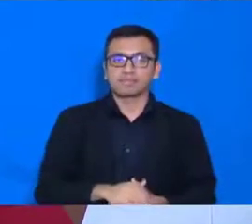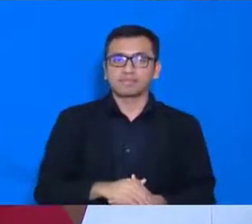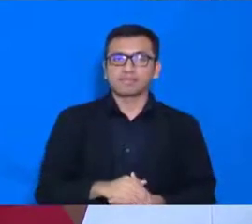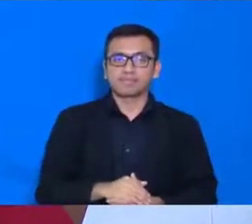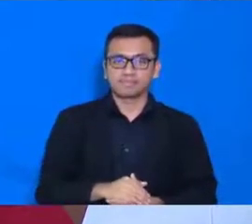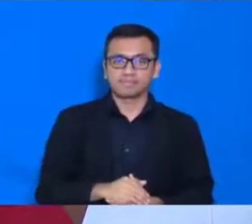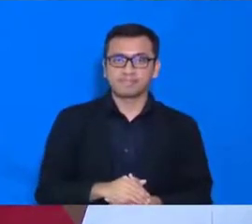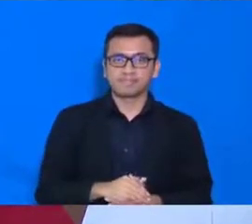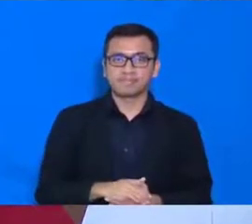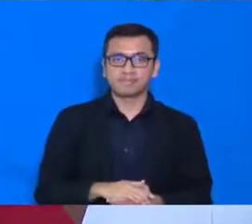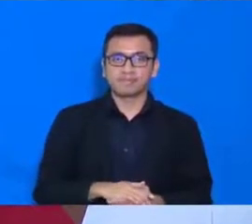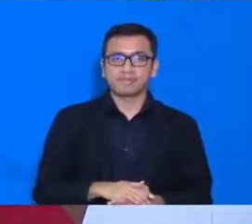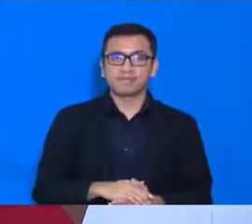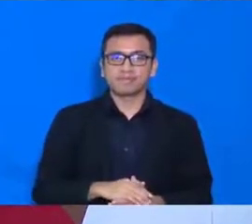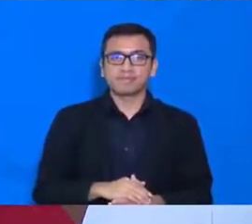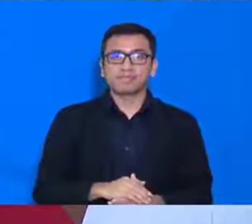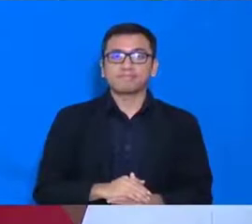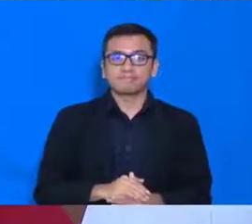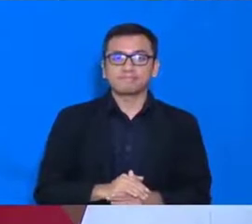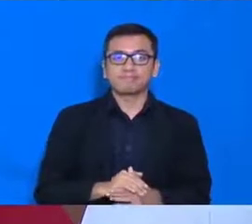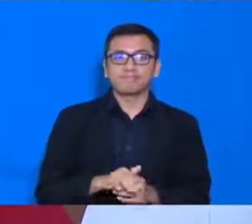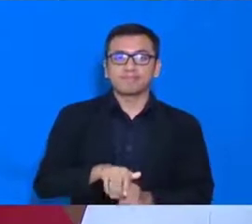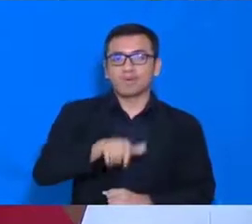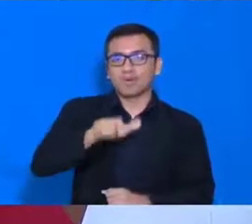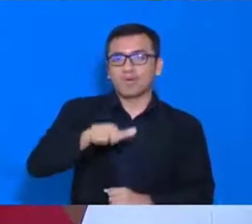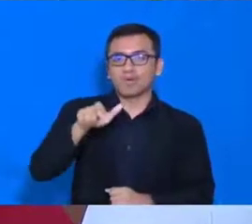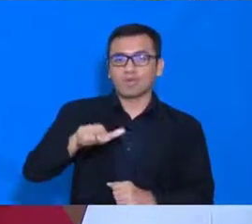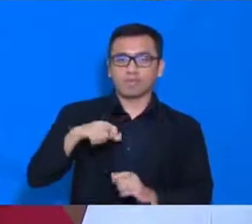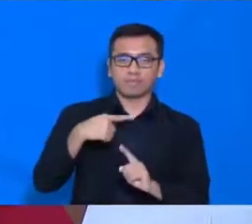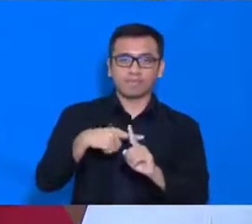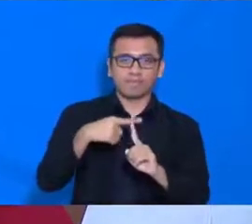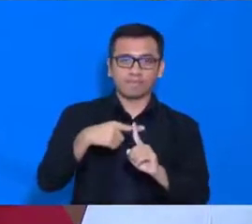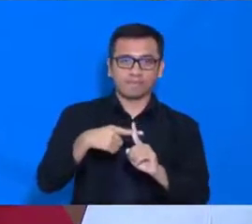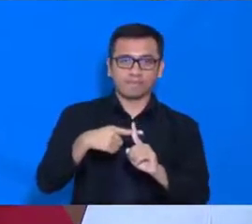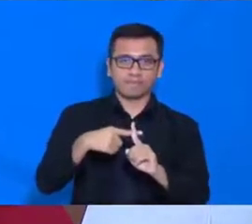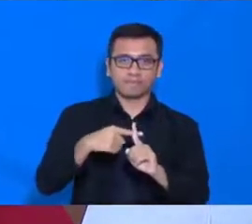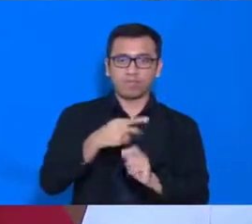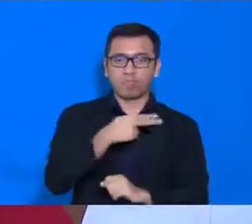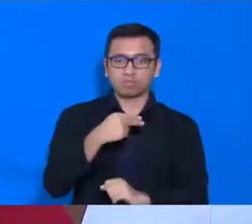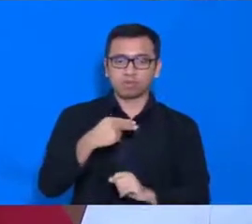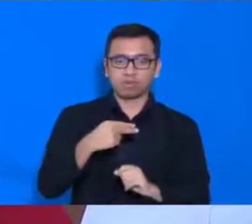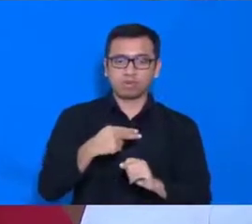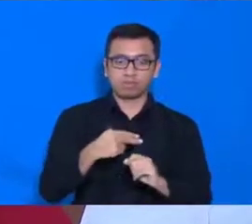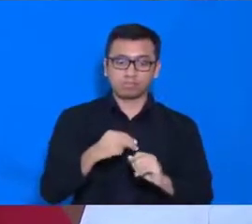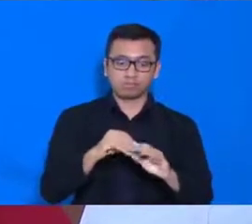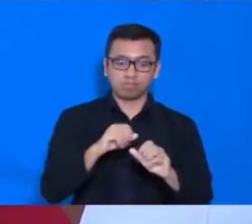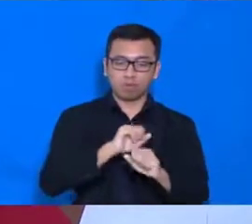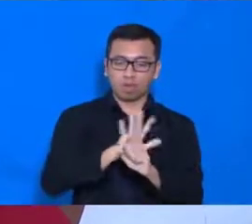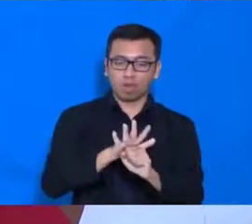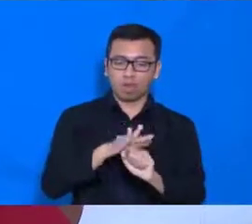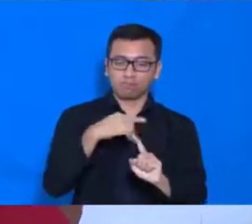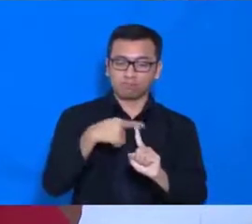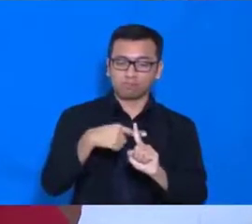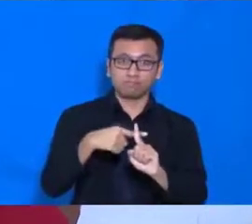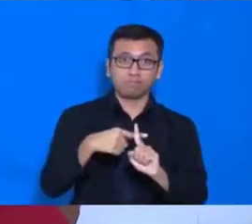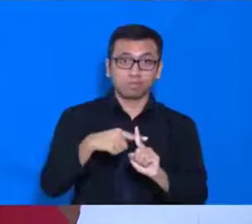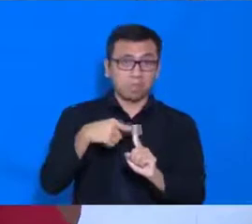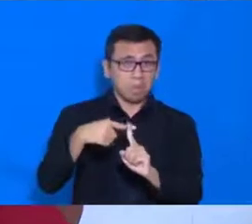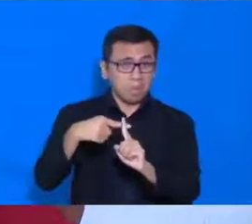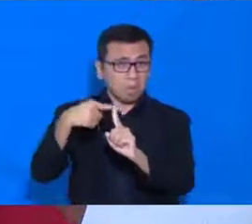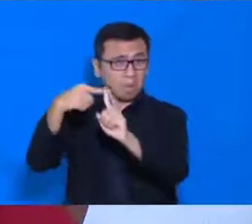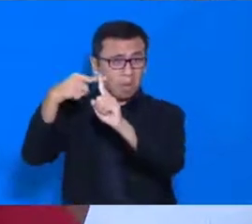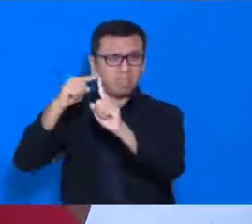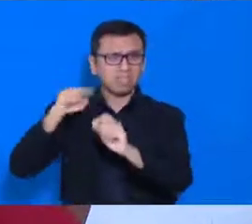kasus meninggal di Indonesia maupun di dunia terus meningkat secara signifikan setiap harinya.